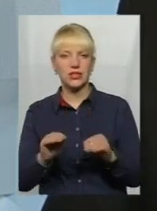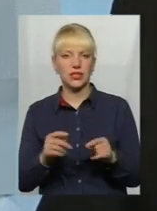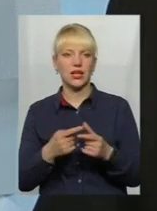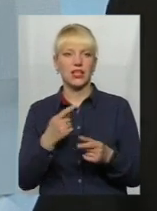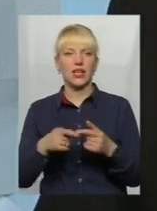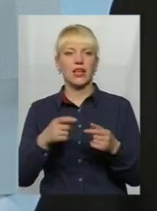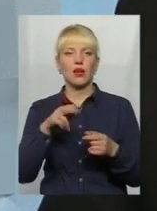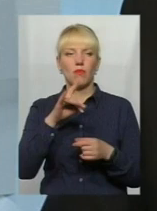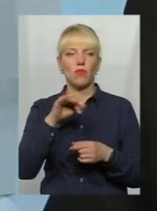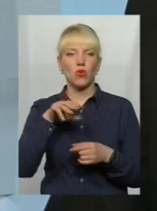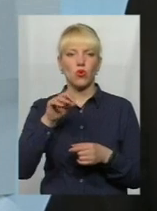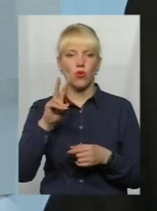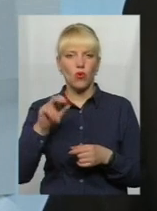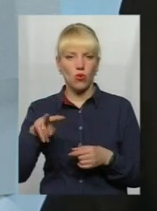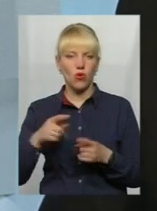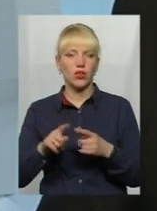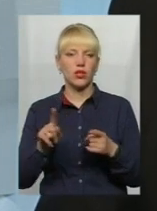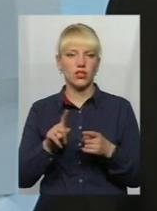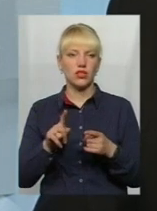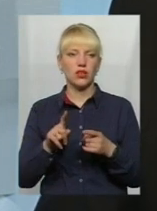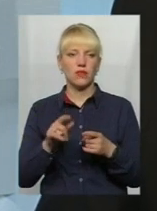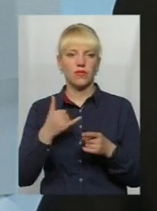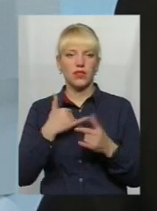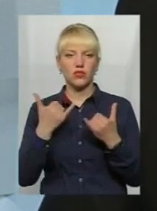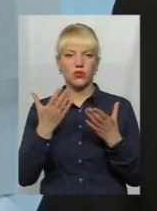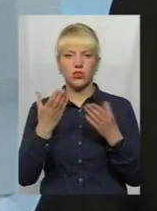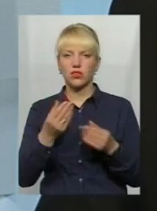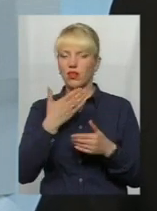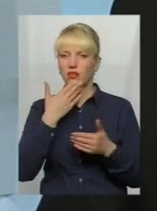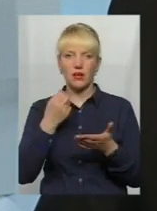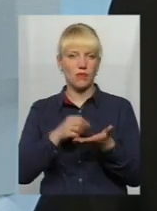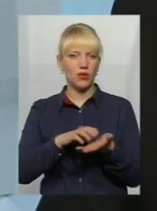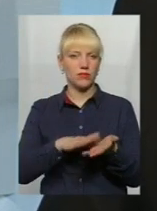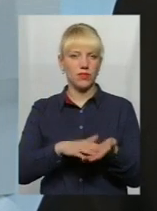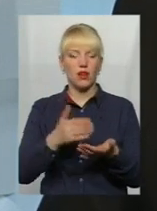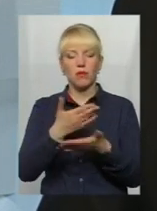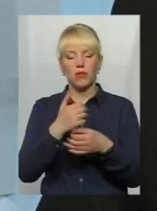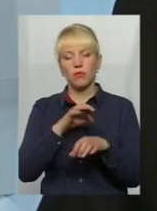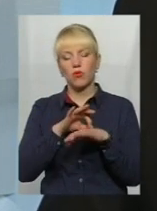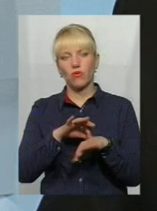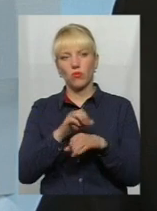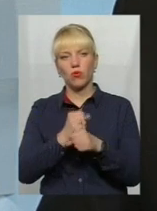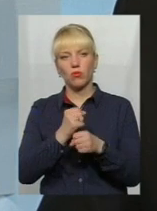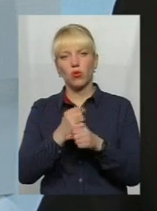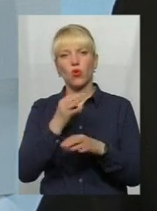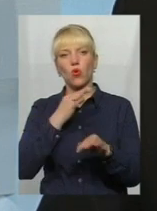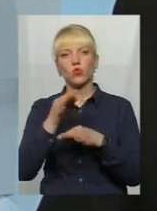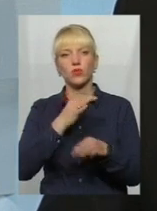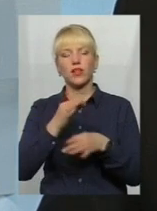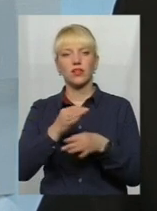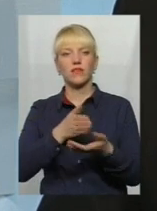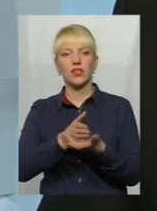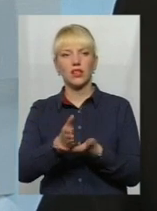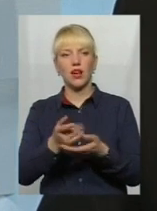адміністративні протоколи, приймати рішення, що до їх розглядах, на сьогоднішній день не передбачено. Ми проводимо роботу в консультативному напрямку,